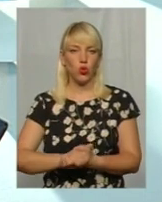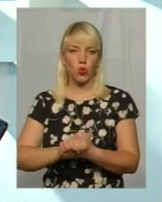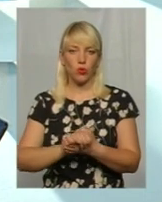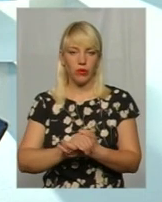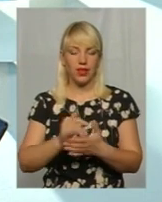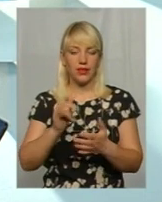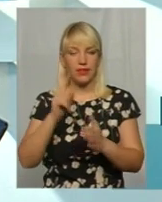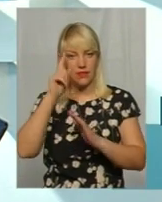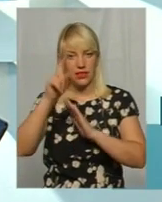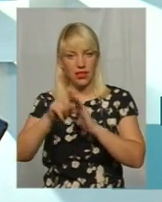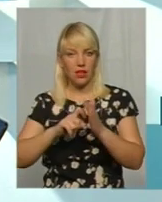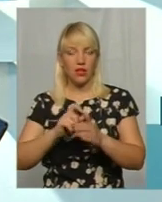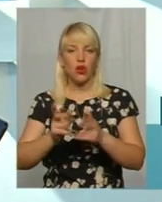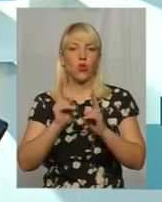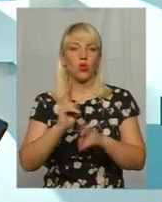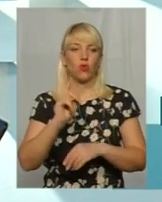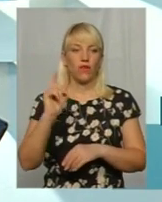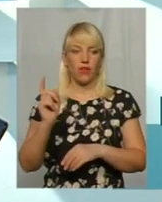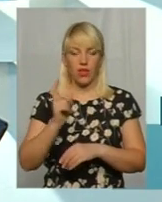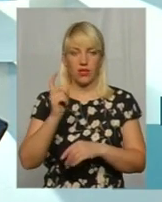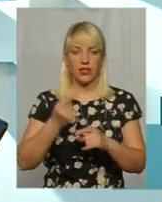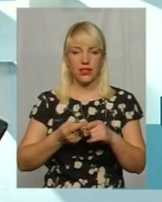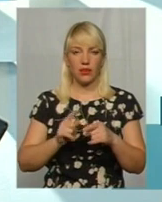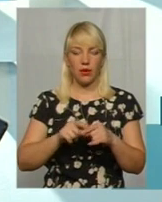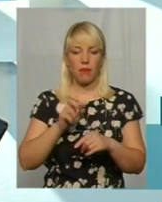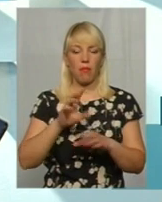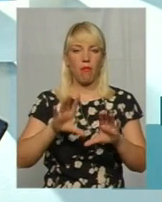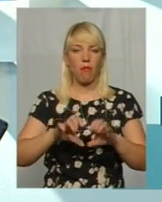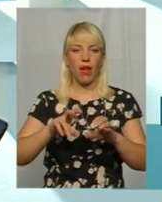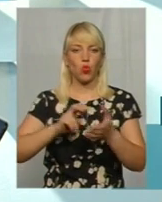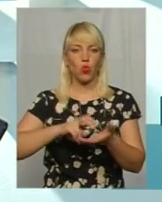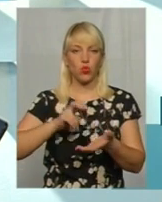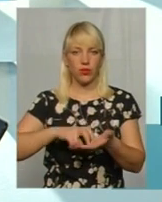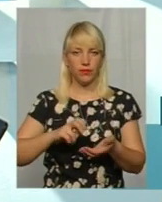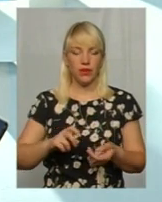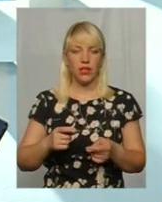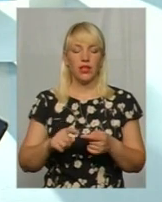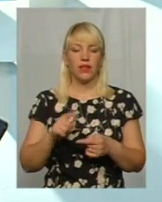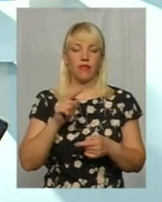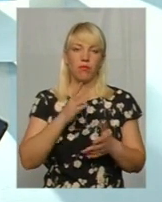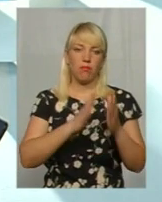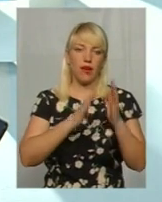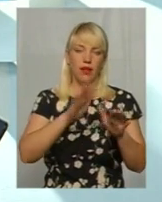власники батутів зареєстровані в тому чи іншому парку чи сквері.